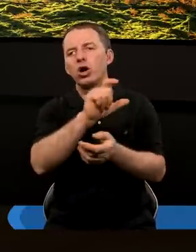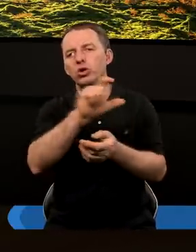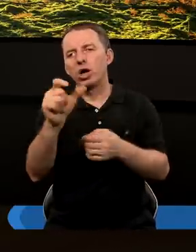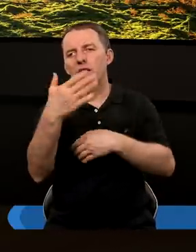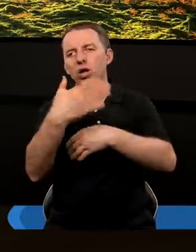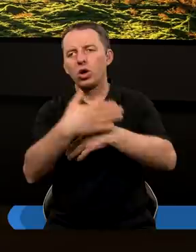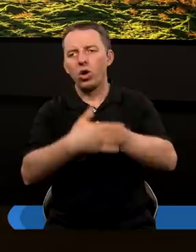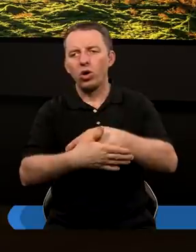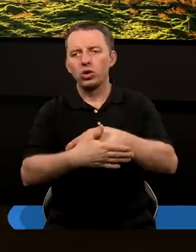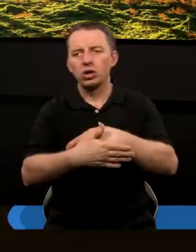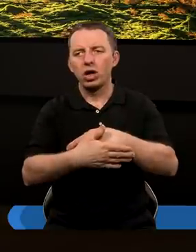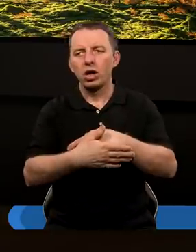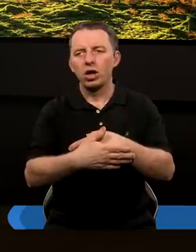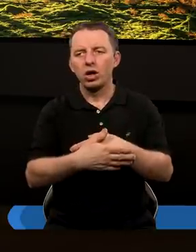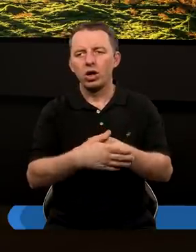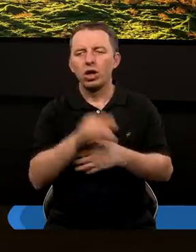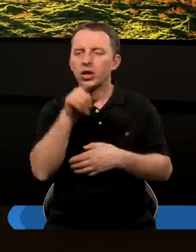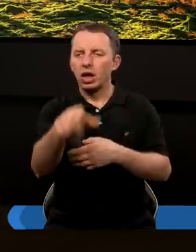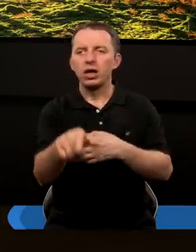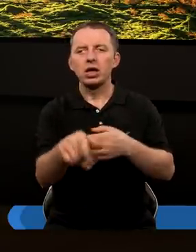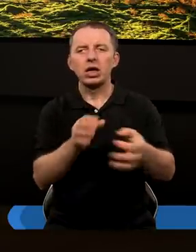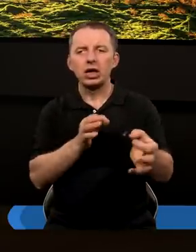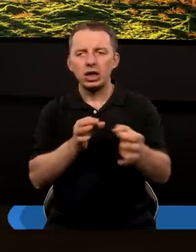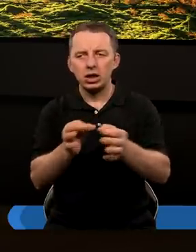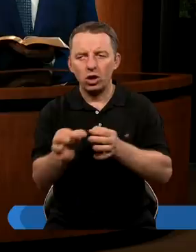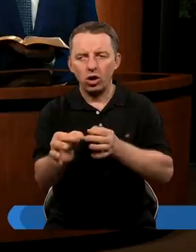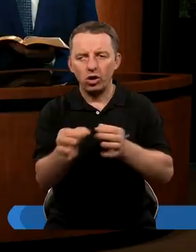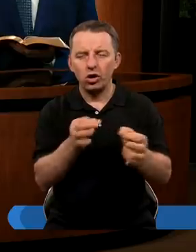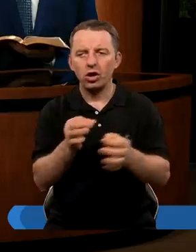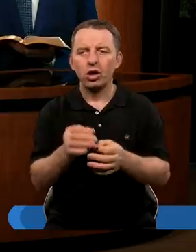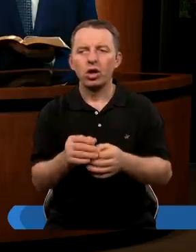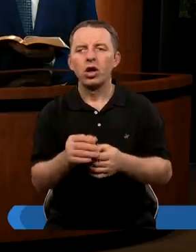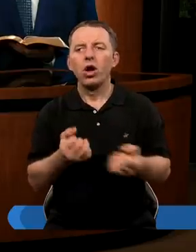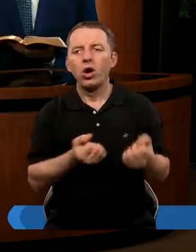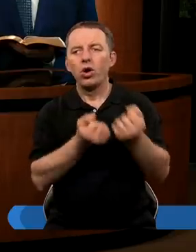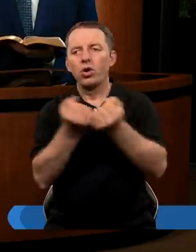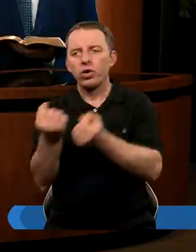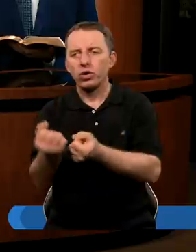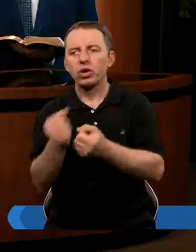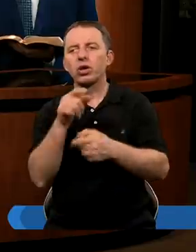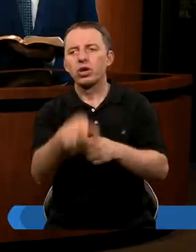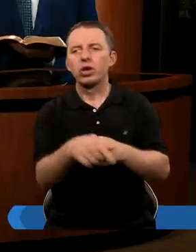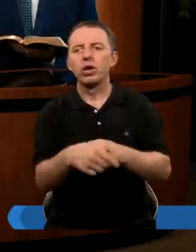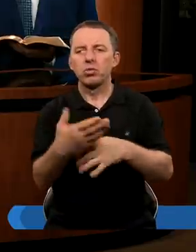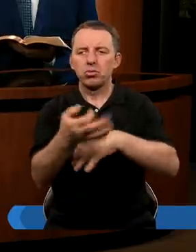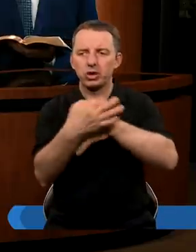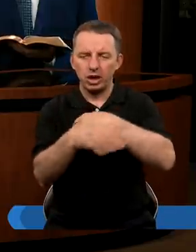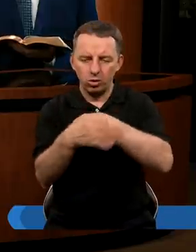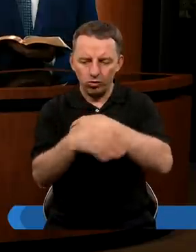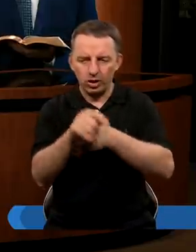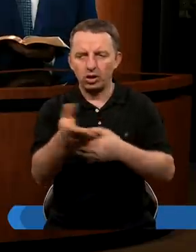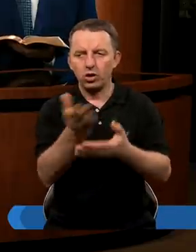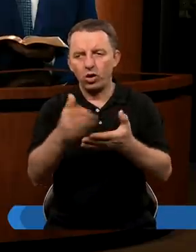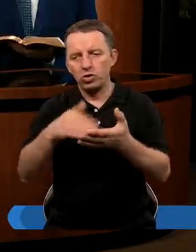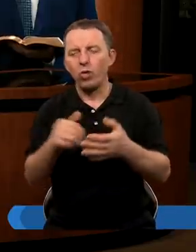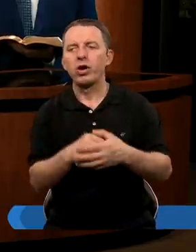czas końca w oparciu właśnie o tę historię. Odnosząc się też do tego rozdziału, który właśnie przestudiowaliśmy,